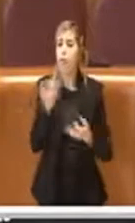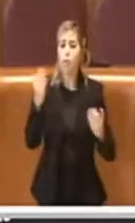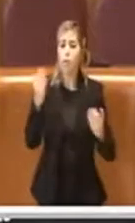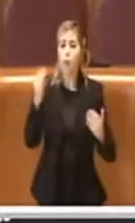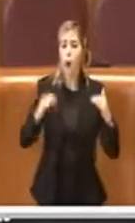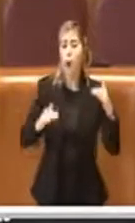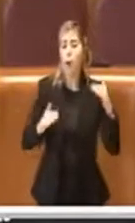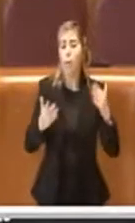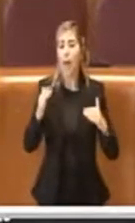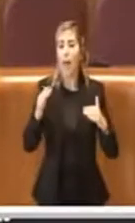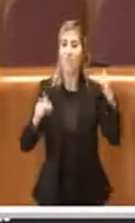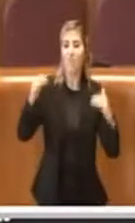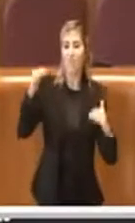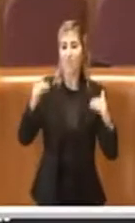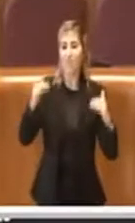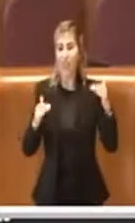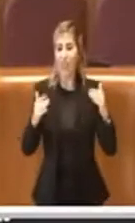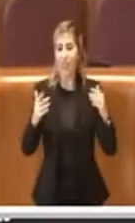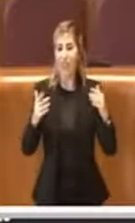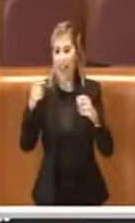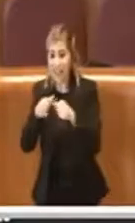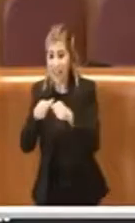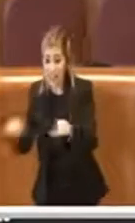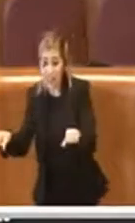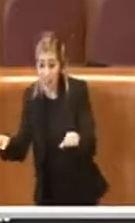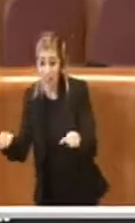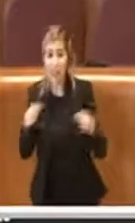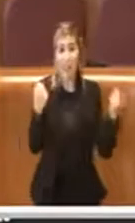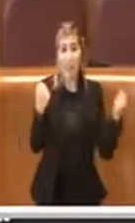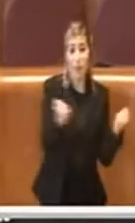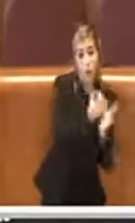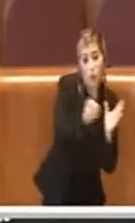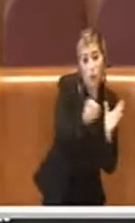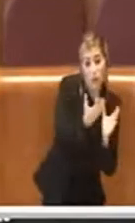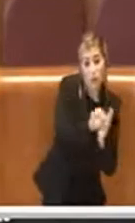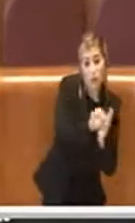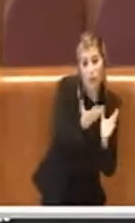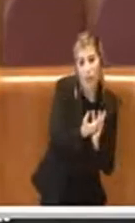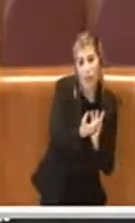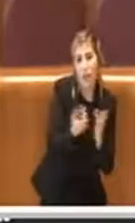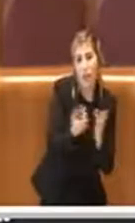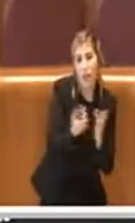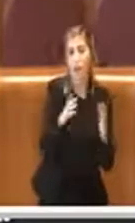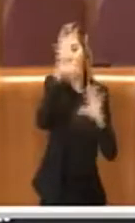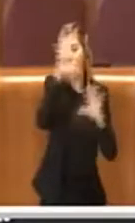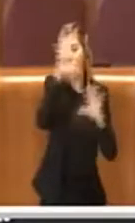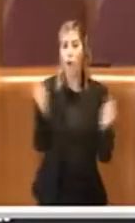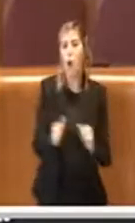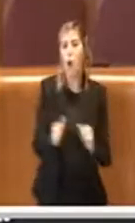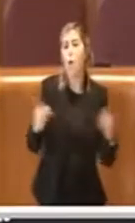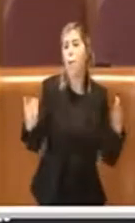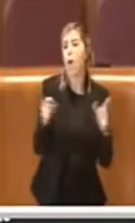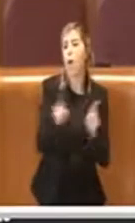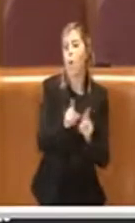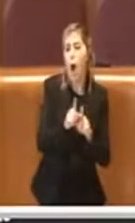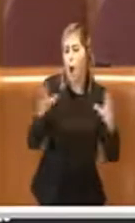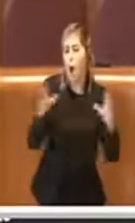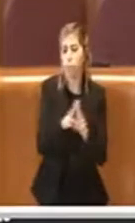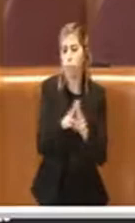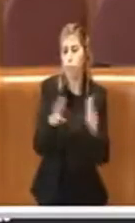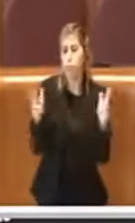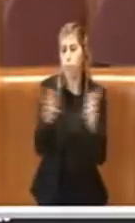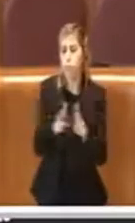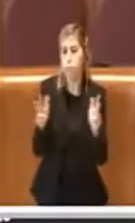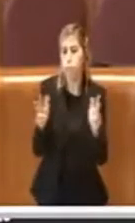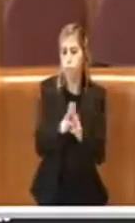produttive e residenti, ma ha rappresentato la battaglia alle attività produttive per tutela dei residenti.